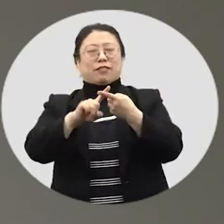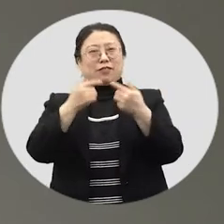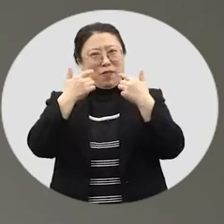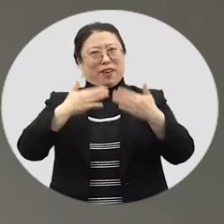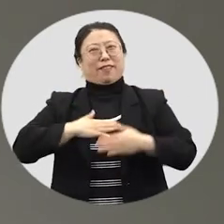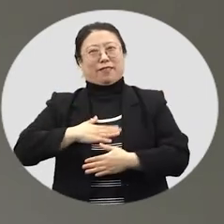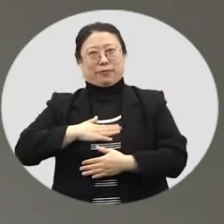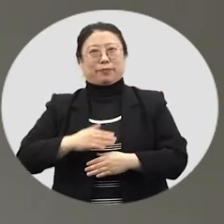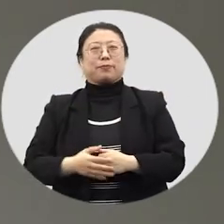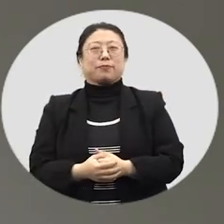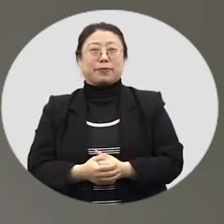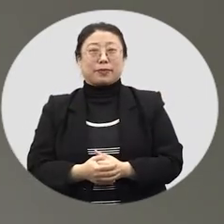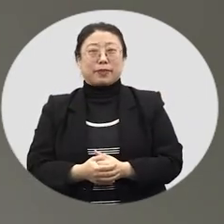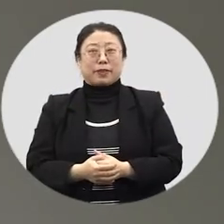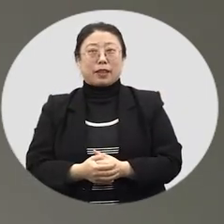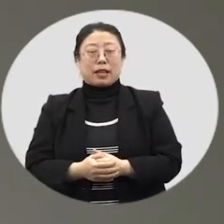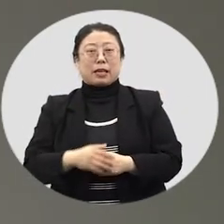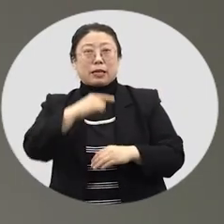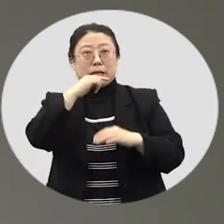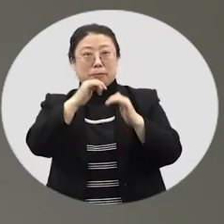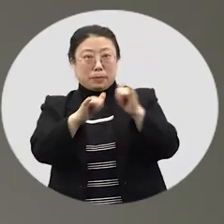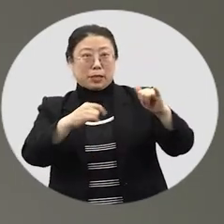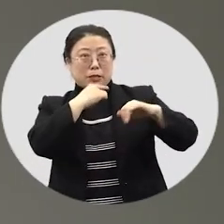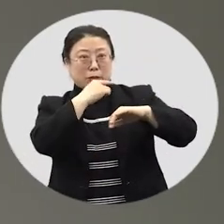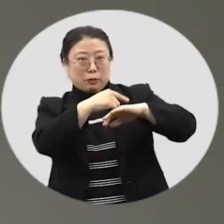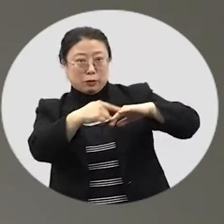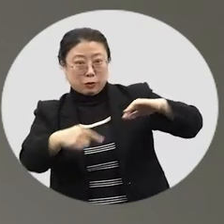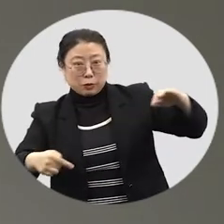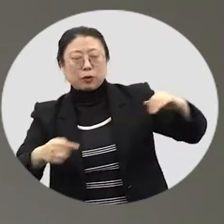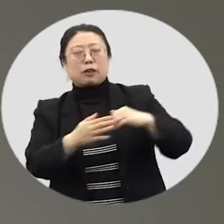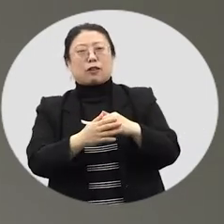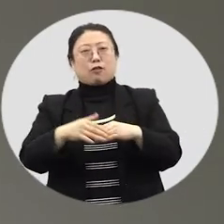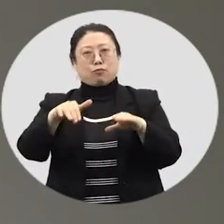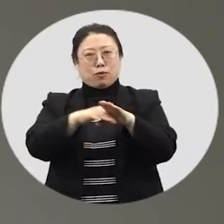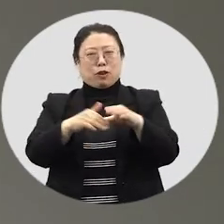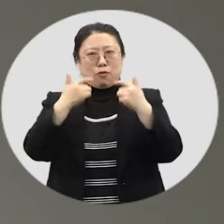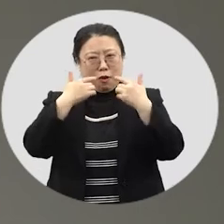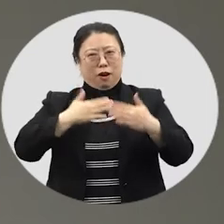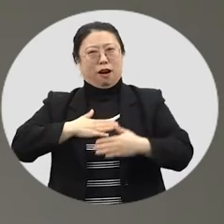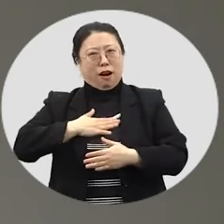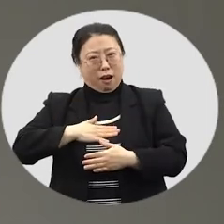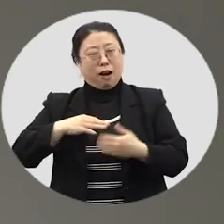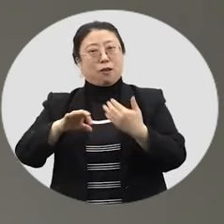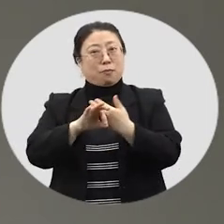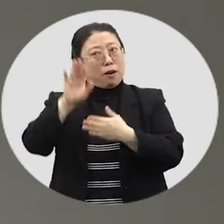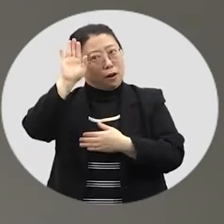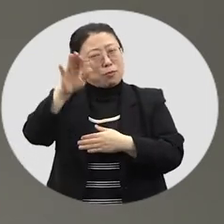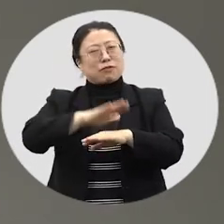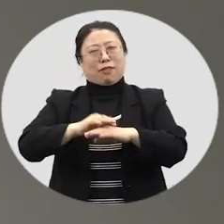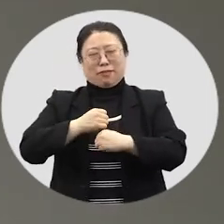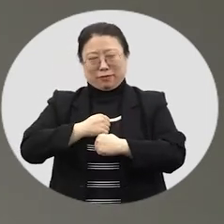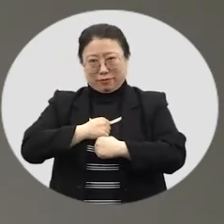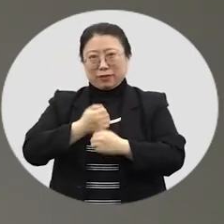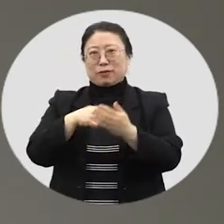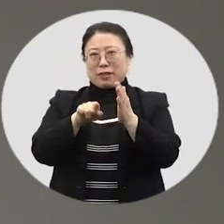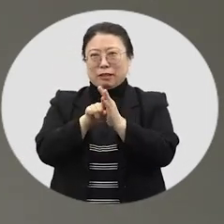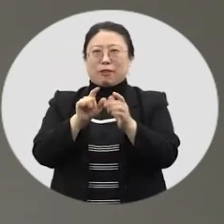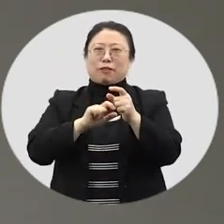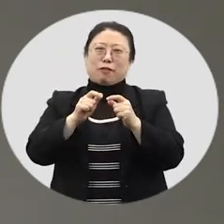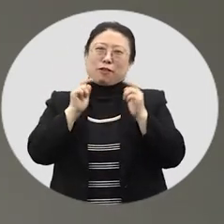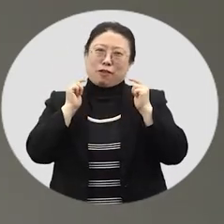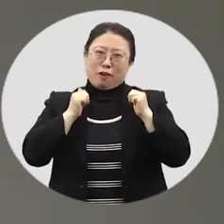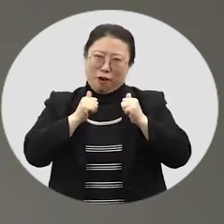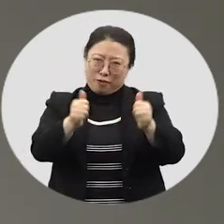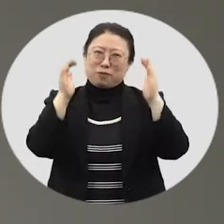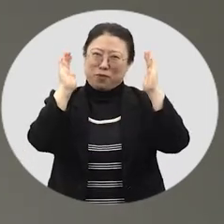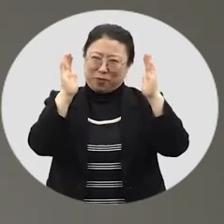정확하게 알았어요. 우리 민족의 문화를 정확히 알아야 앞으로도 잘 지켜낼 수 있을 테니 더 열심히